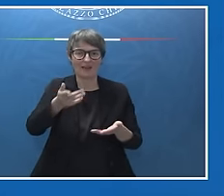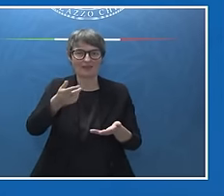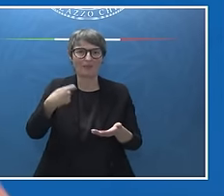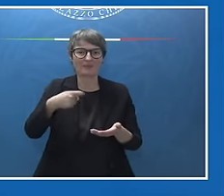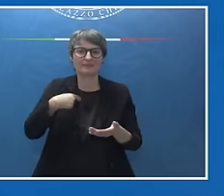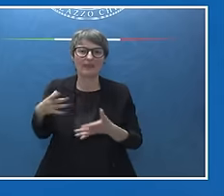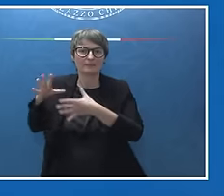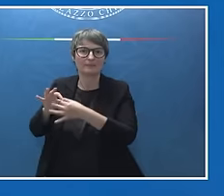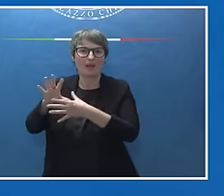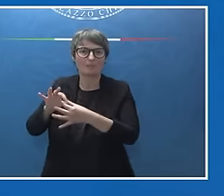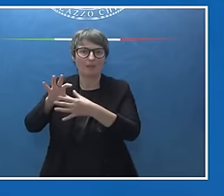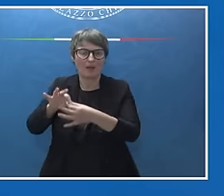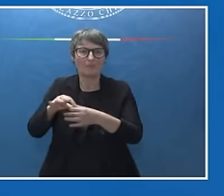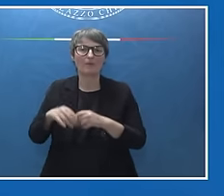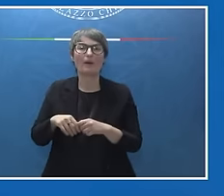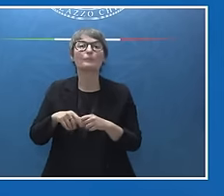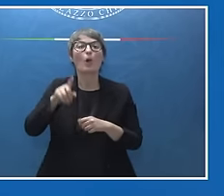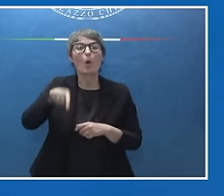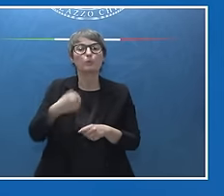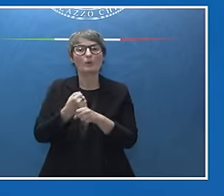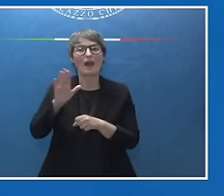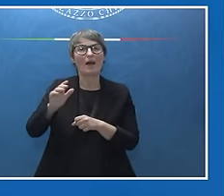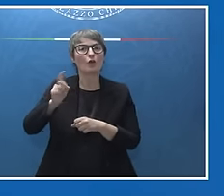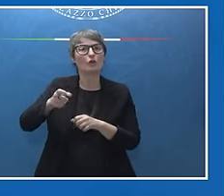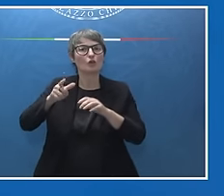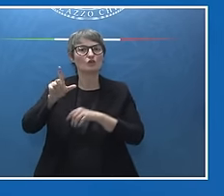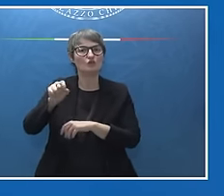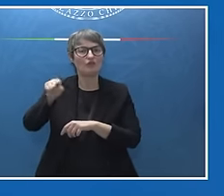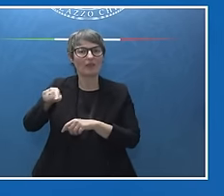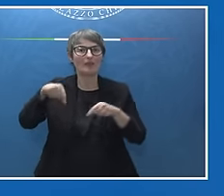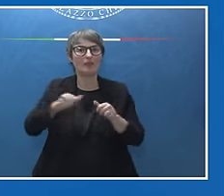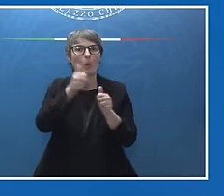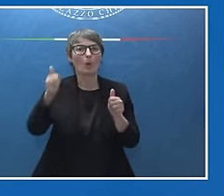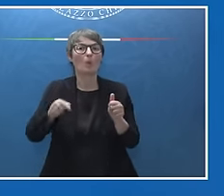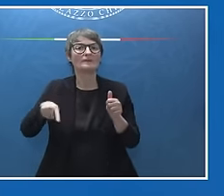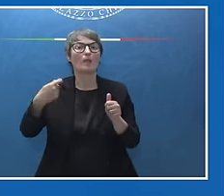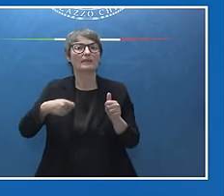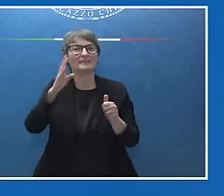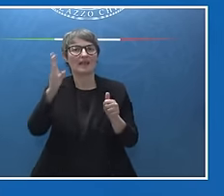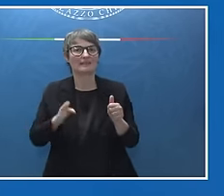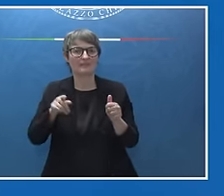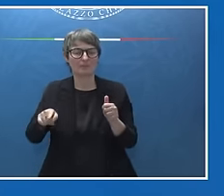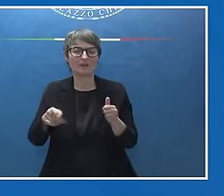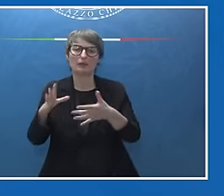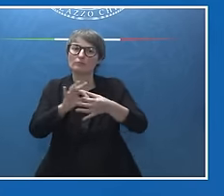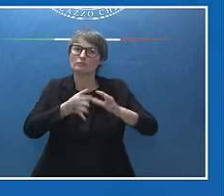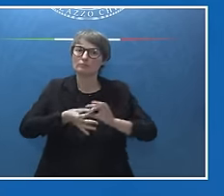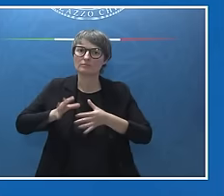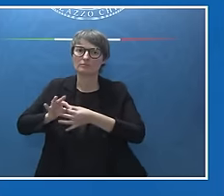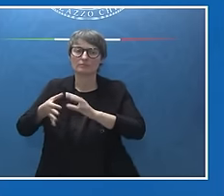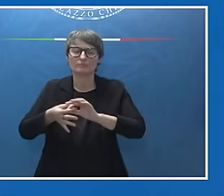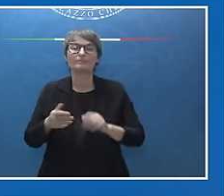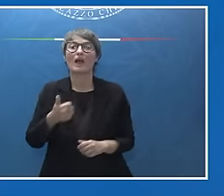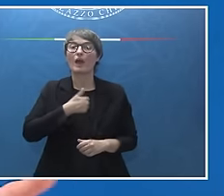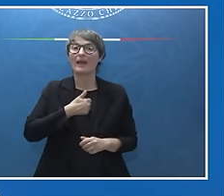'anno è ribadisco alla Presidenza nel Brasile. Con il Canada abbiamo anche adottato il piano d'azione per rafforzare la cooperazione